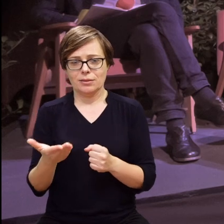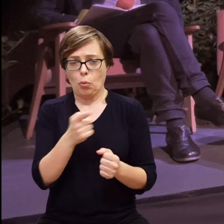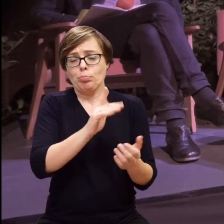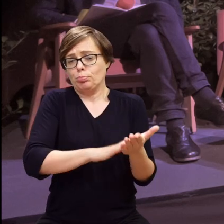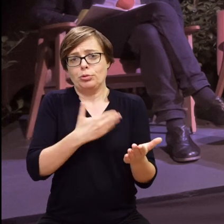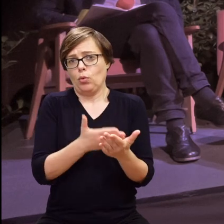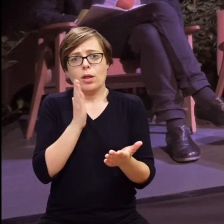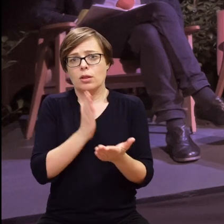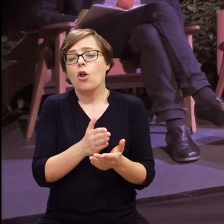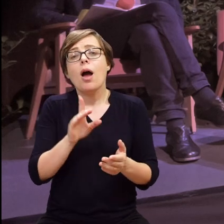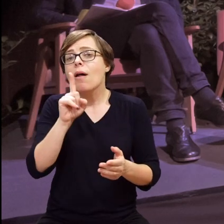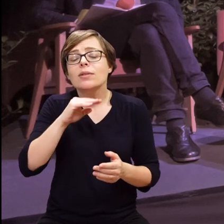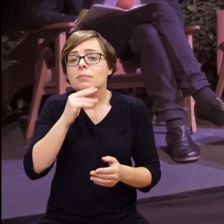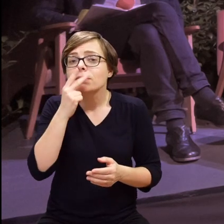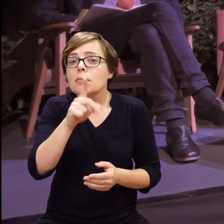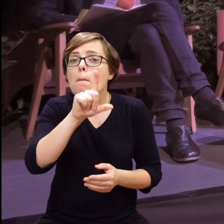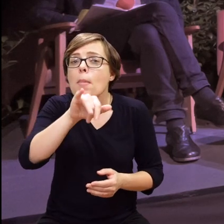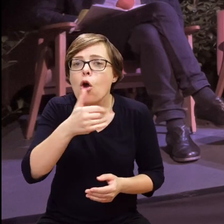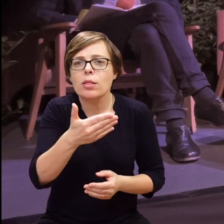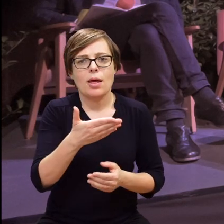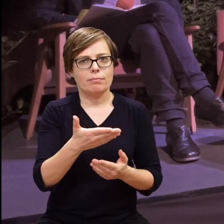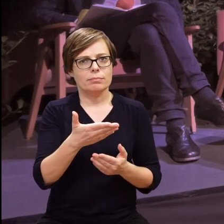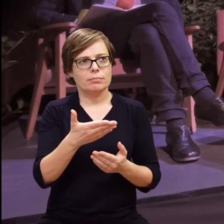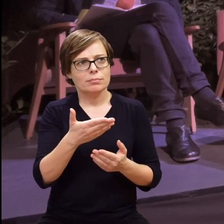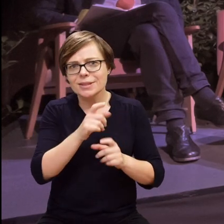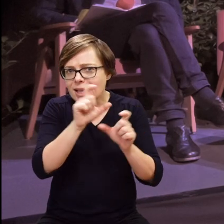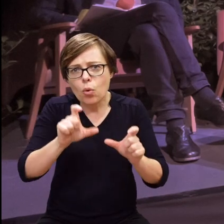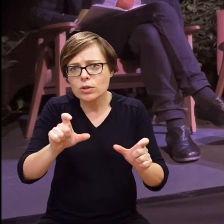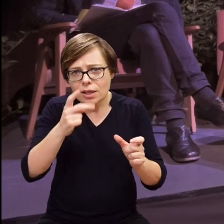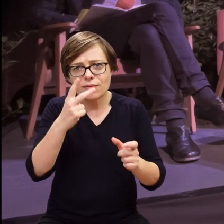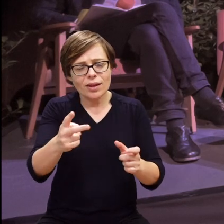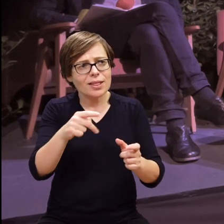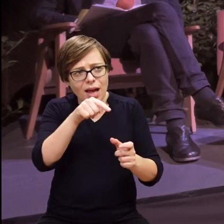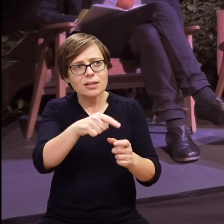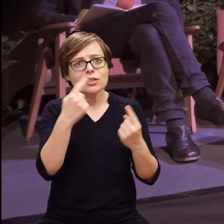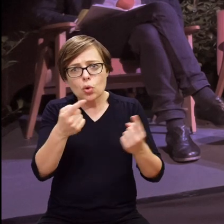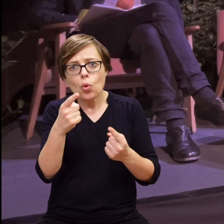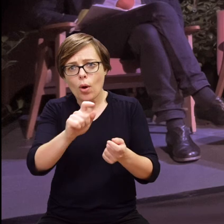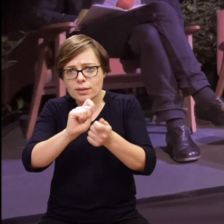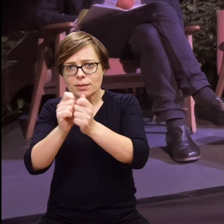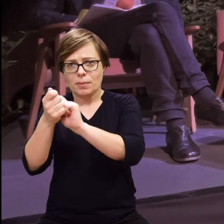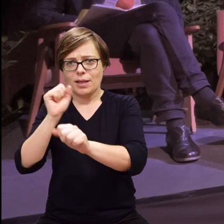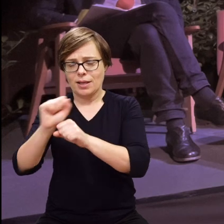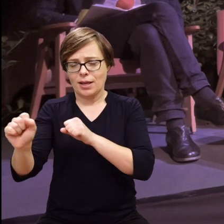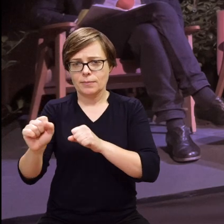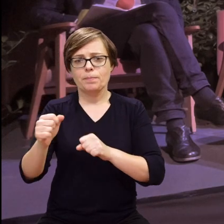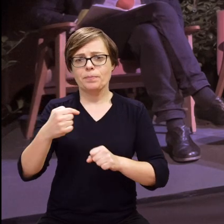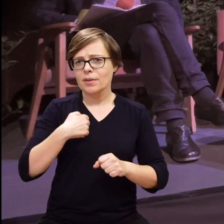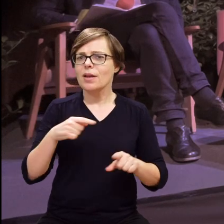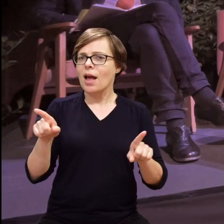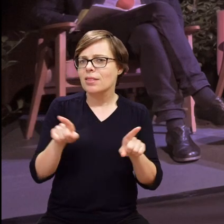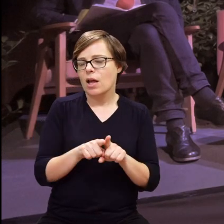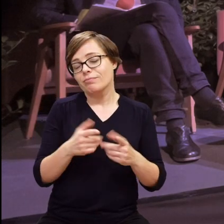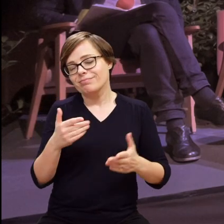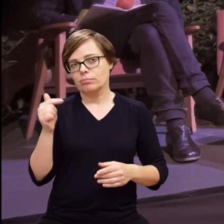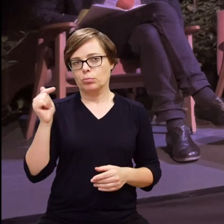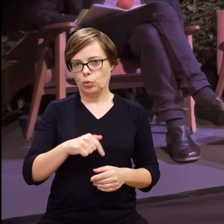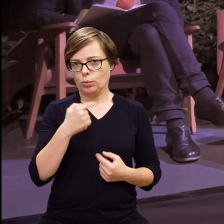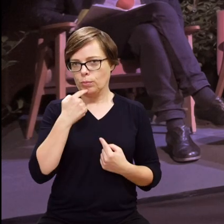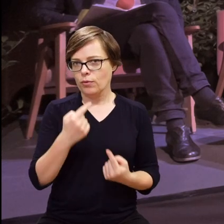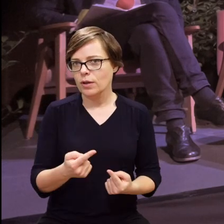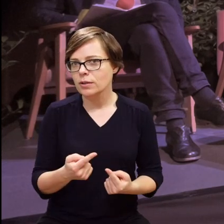nawet przyglądając się temu, ile się dzieje, jeśli chodzi o polski język migowy, to się właściwie cały czas zmienia. I myślę, że ta... Ja też chyba